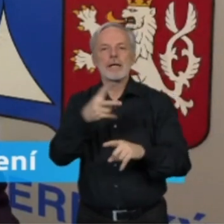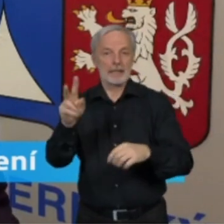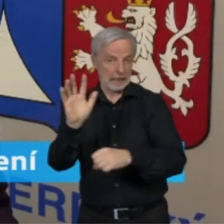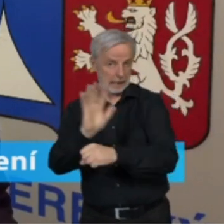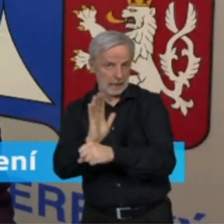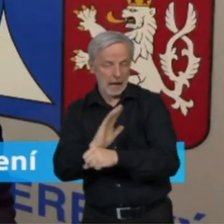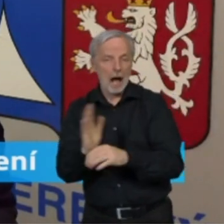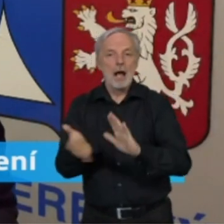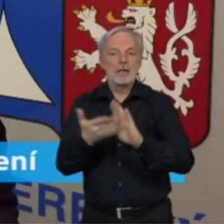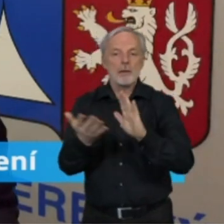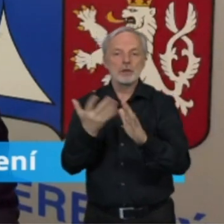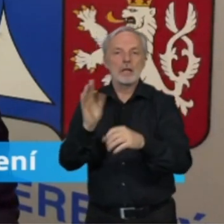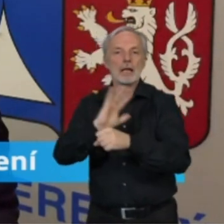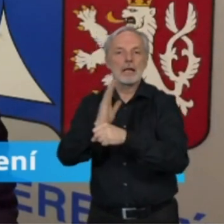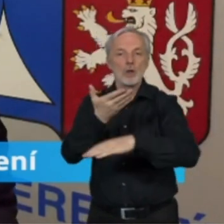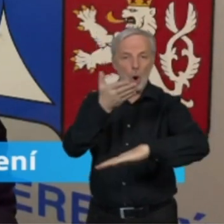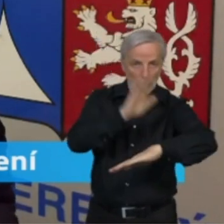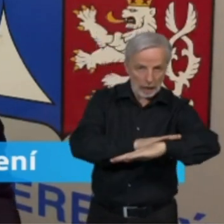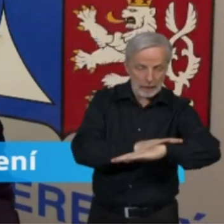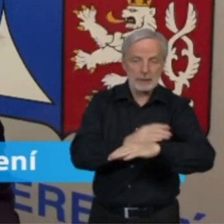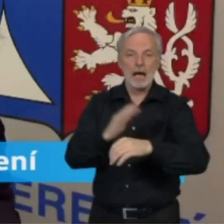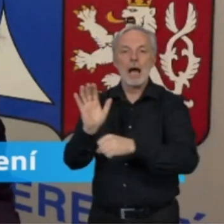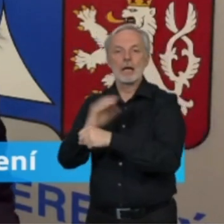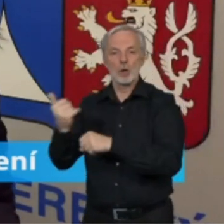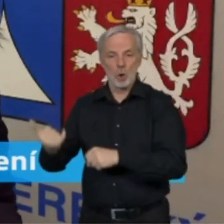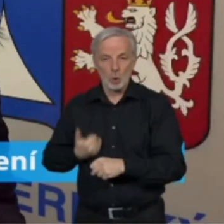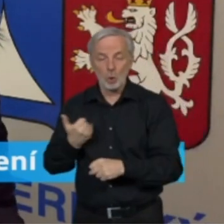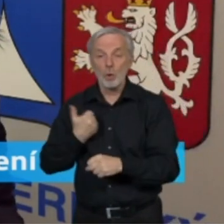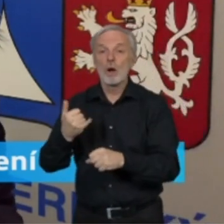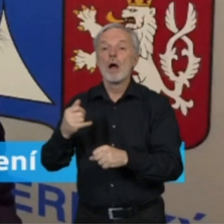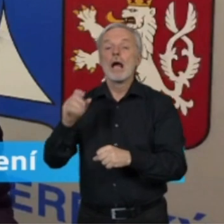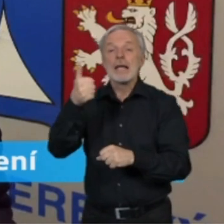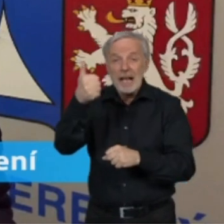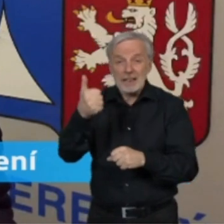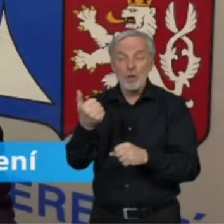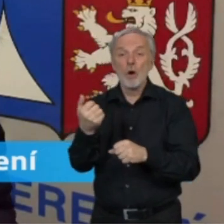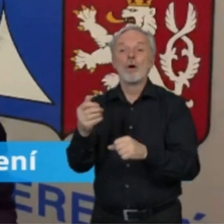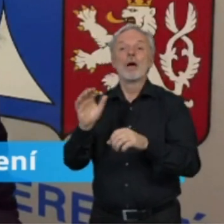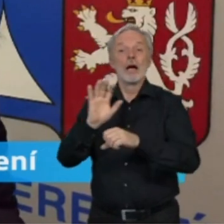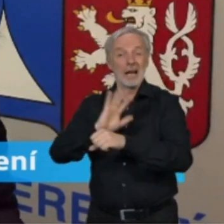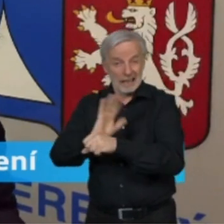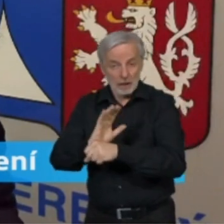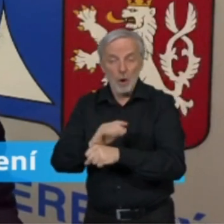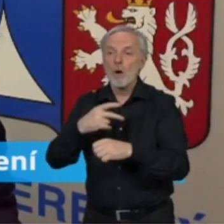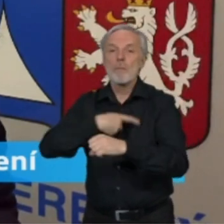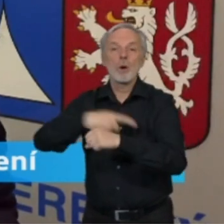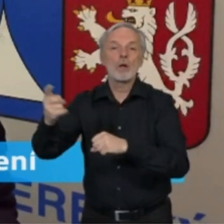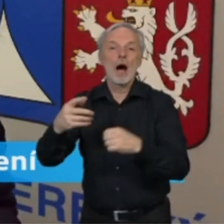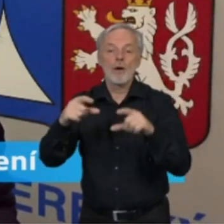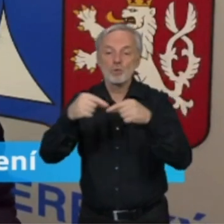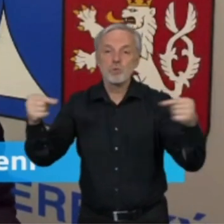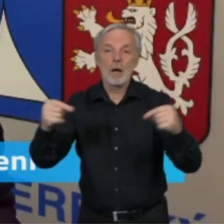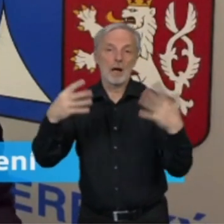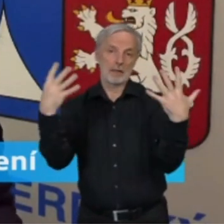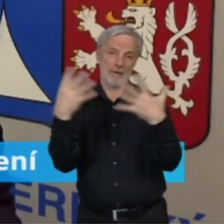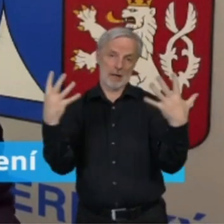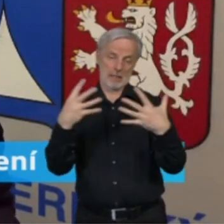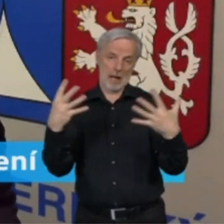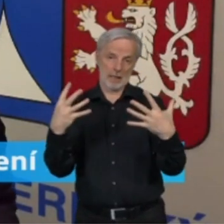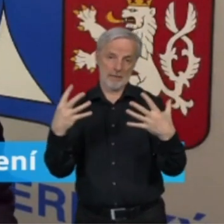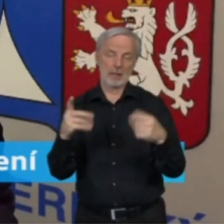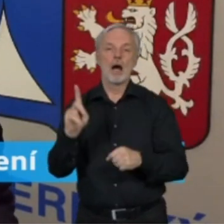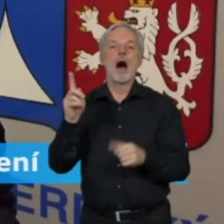Radnice a Junior v Jablonci, prodávají na jedno představení pouze 99 lístků. Oproti tomu multikina